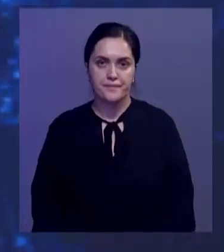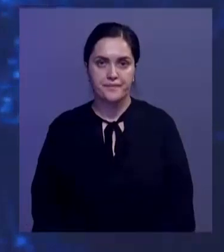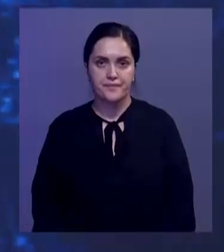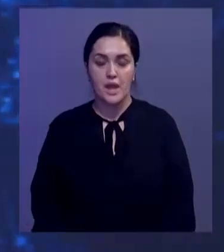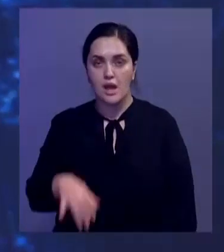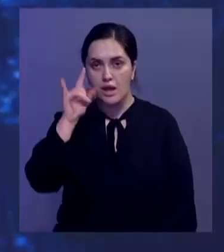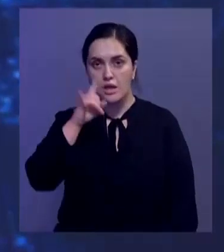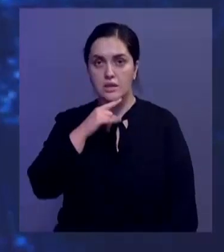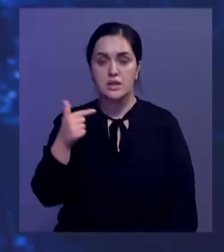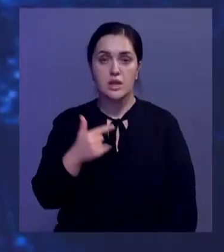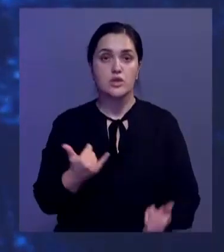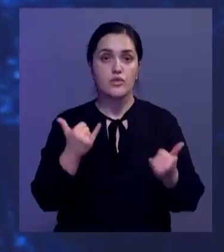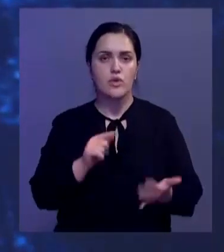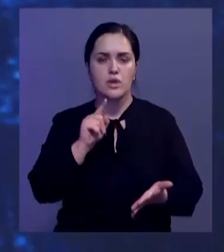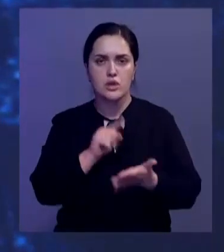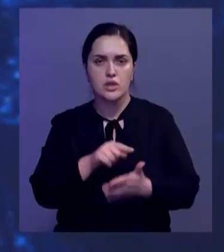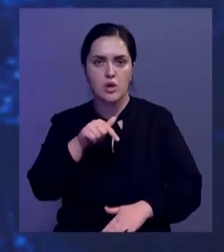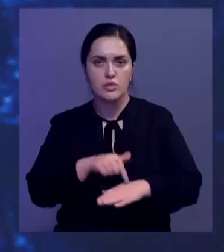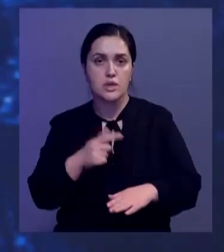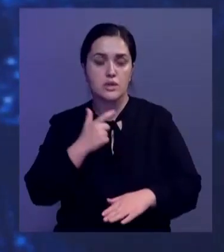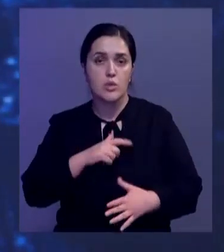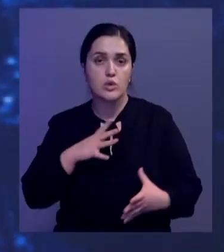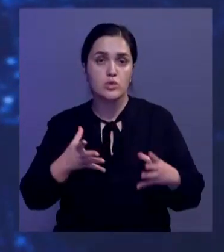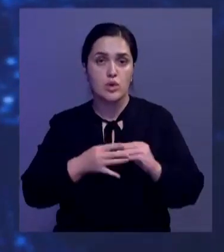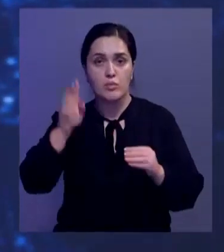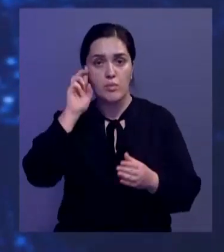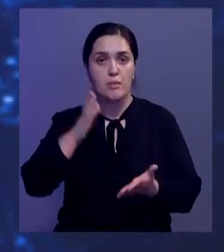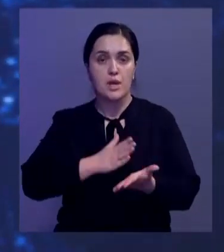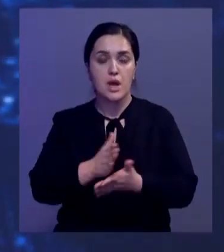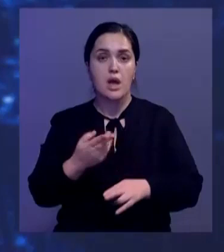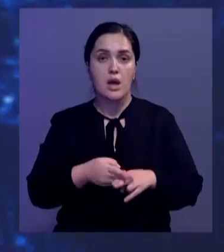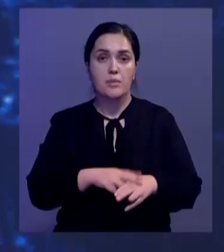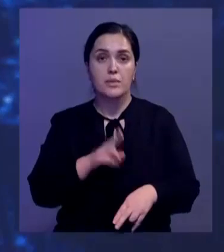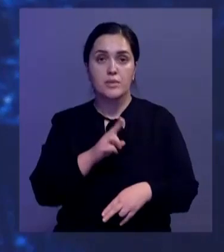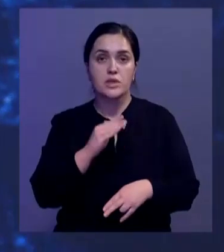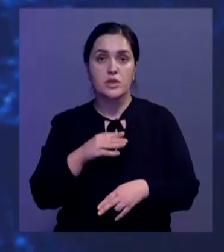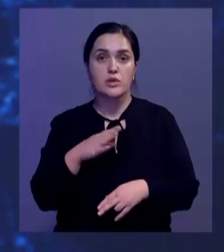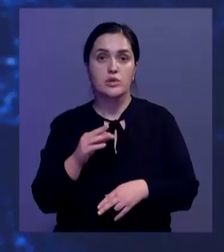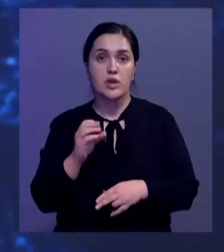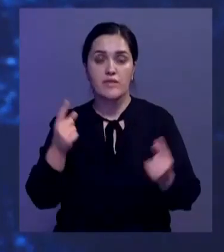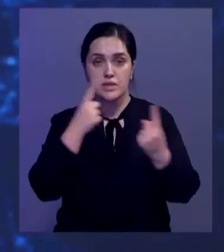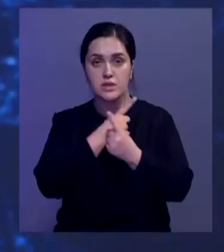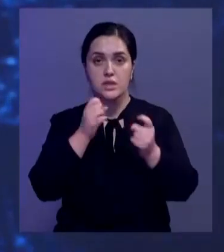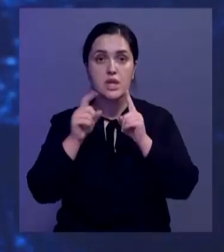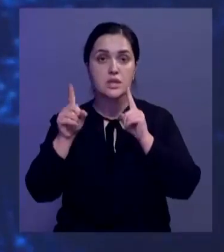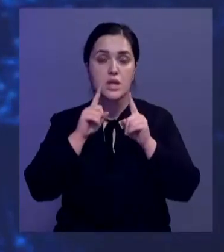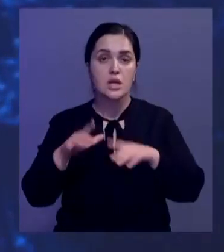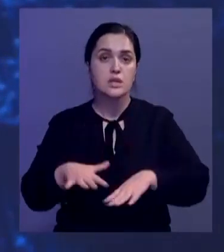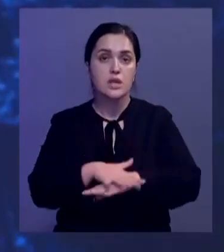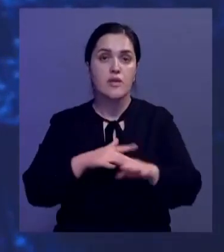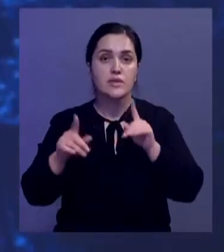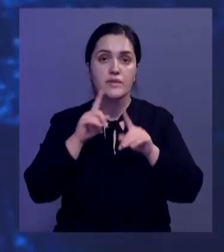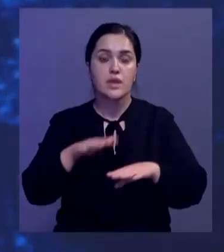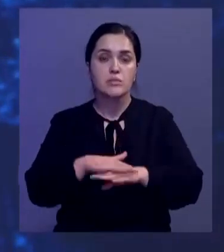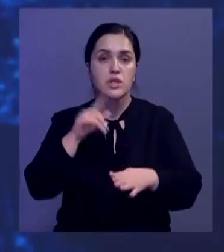Казахстанцы уже сегодня должны ощущать на себе результаты государственной политики. Об этом Касымшумар Тукаев заявил на заседании